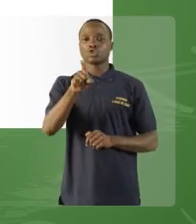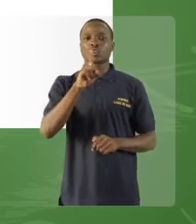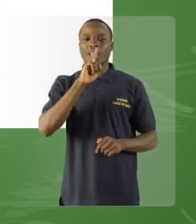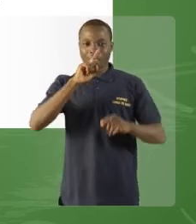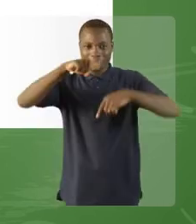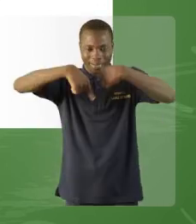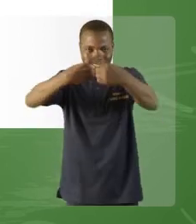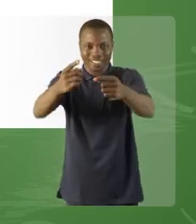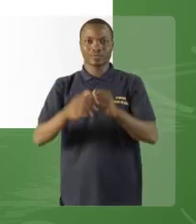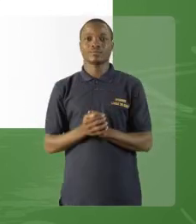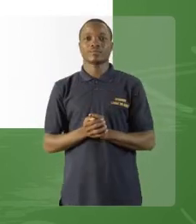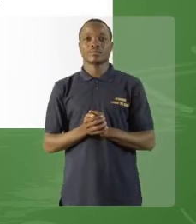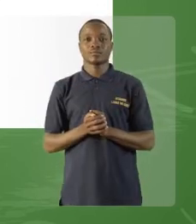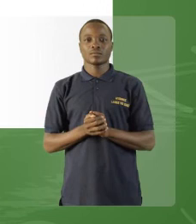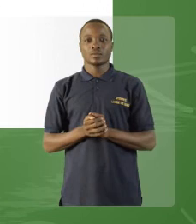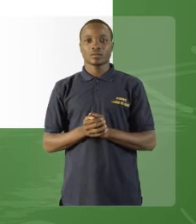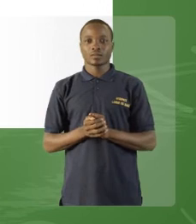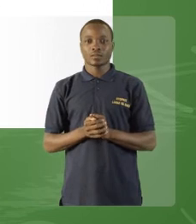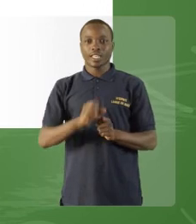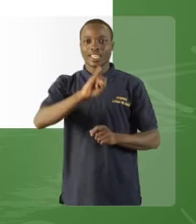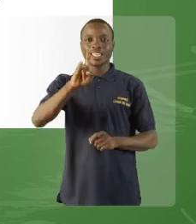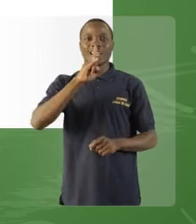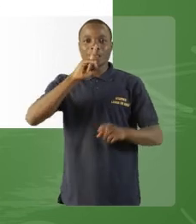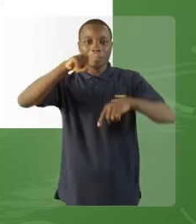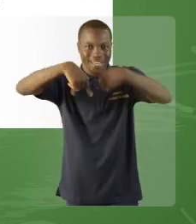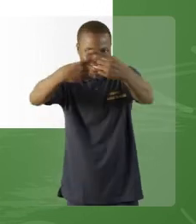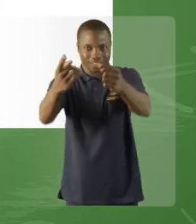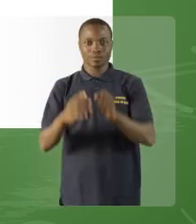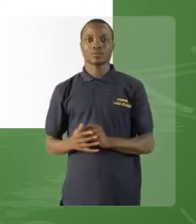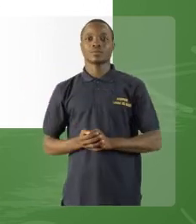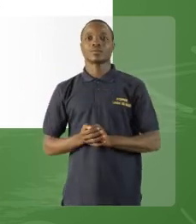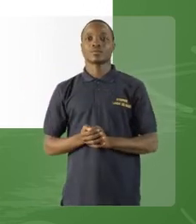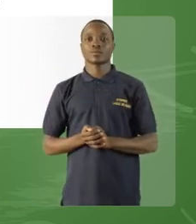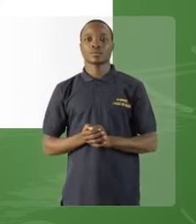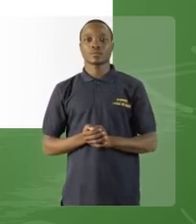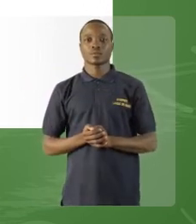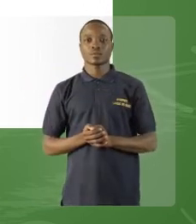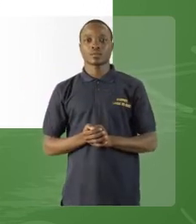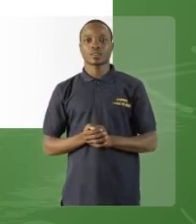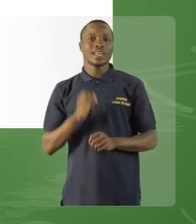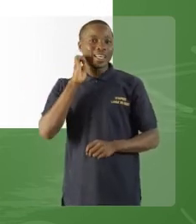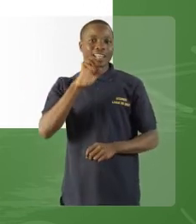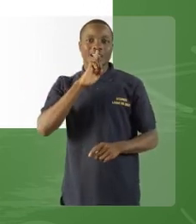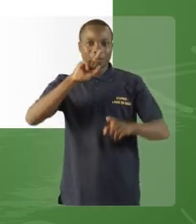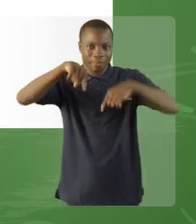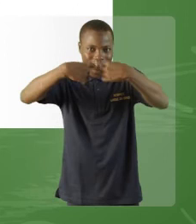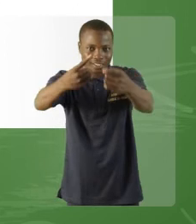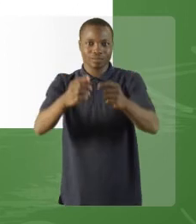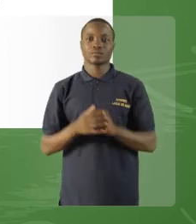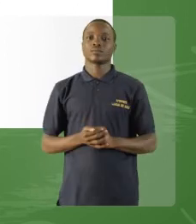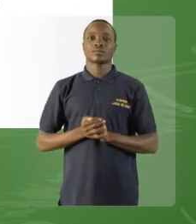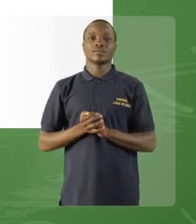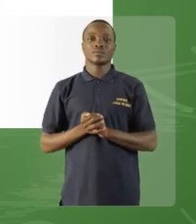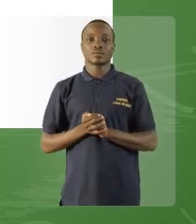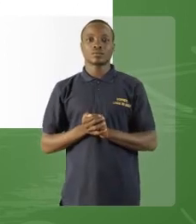l'indicatif. « Je suis parti ». « Tu es parti ».